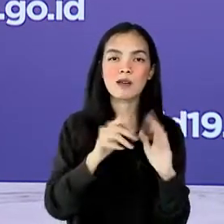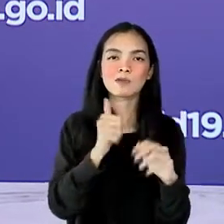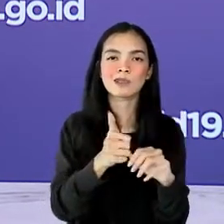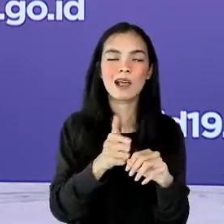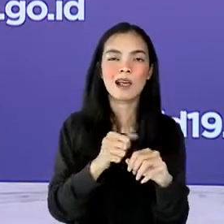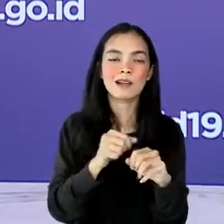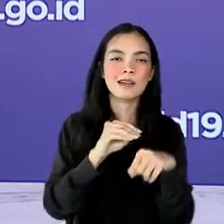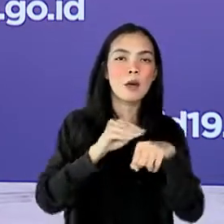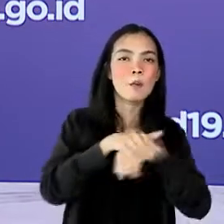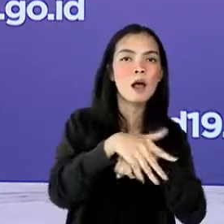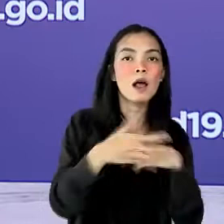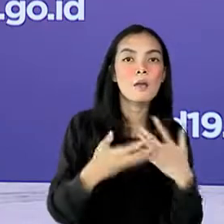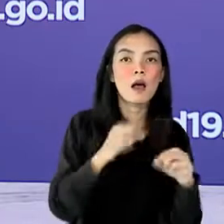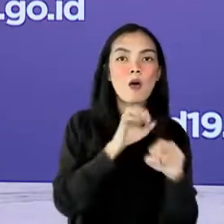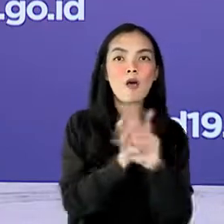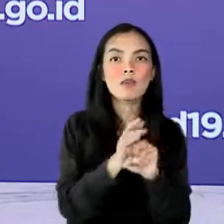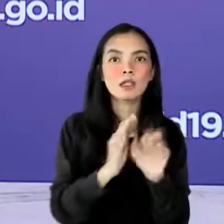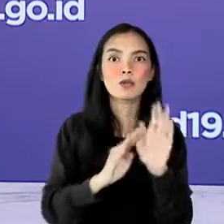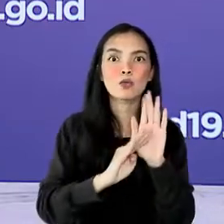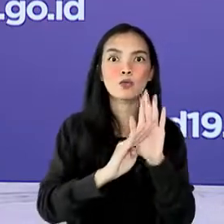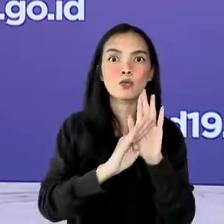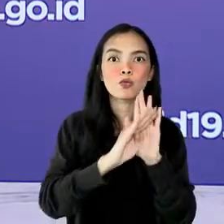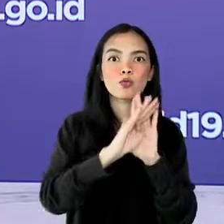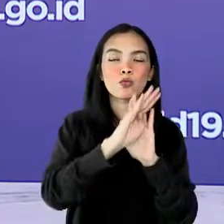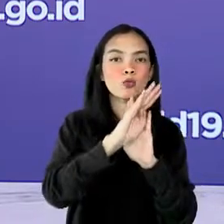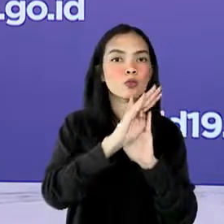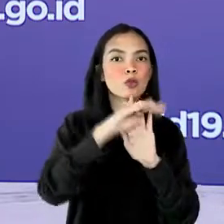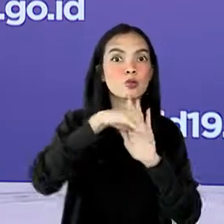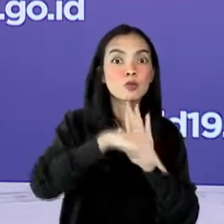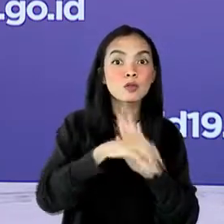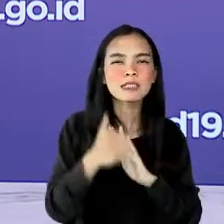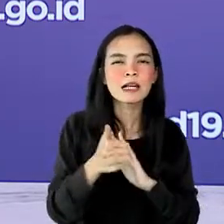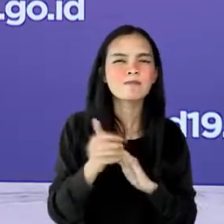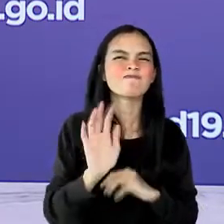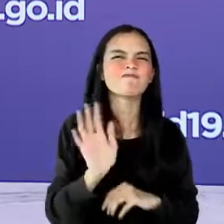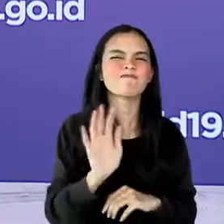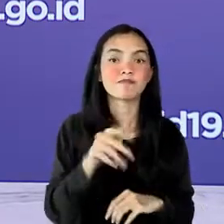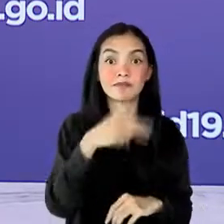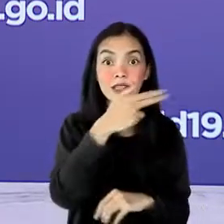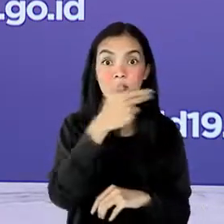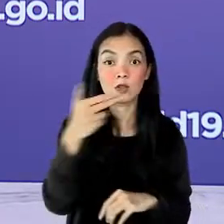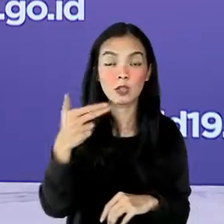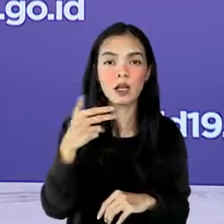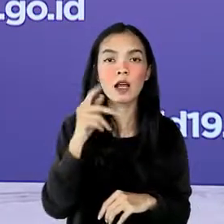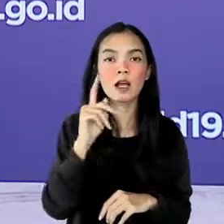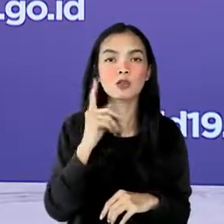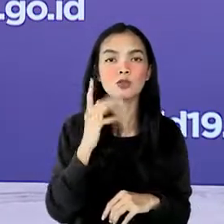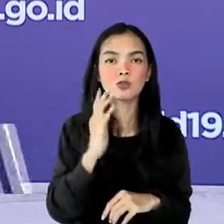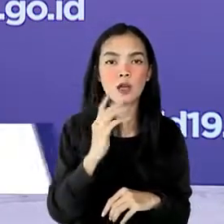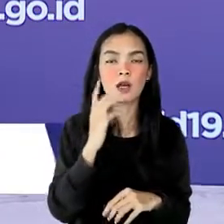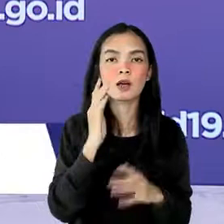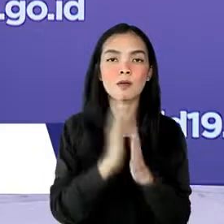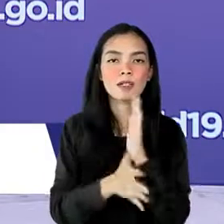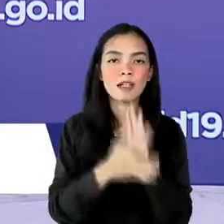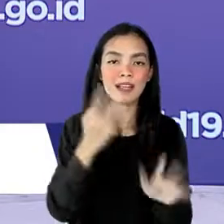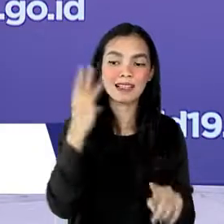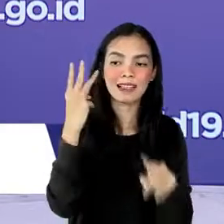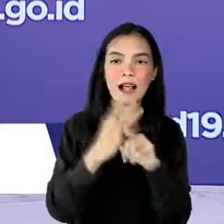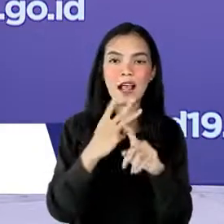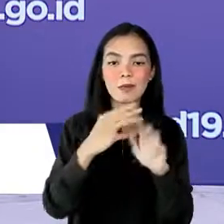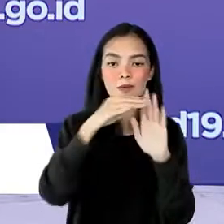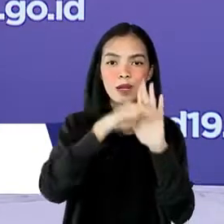kenaikan kasus yang lebih tinggi. Indonesia sendiri sudah melaksanakan tiga kali pengetatan dan